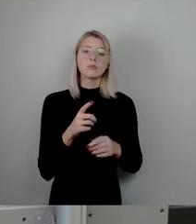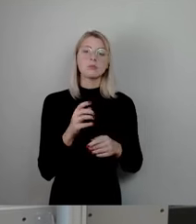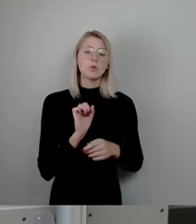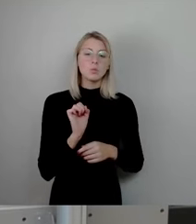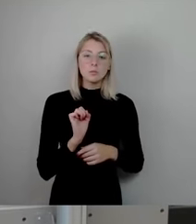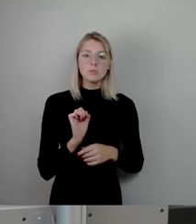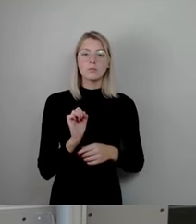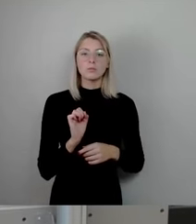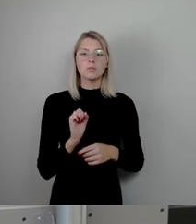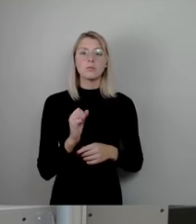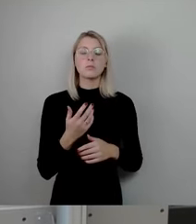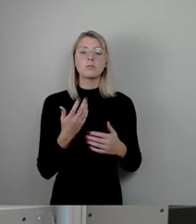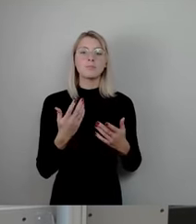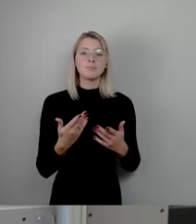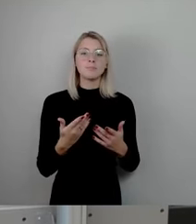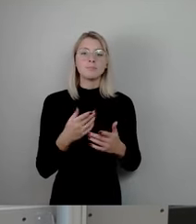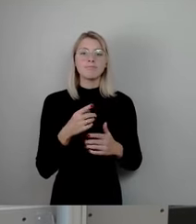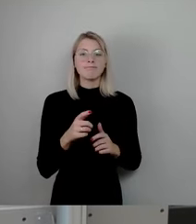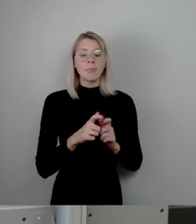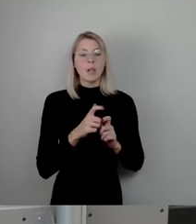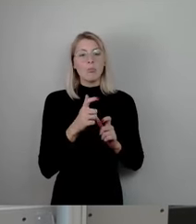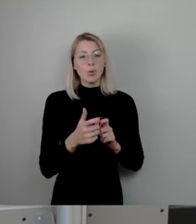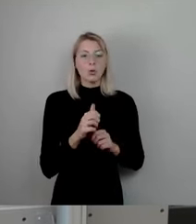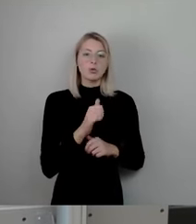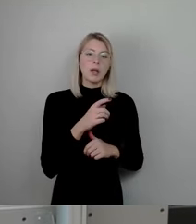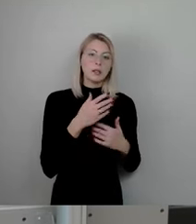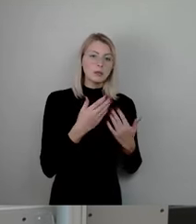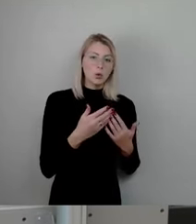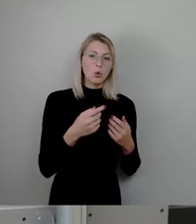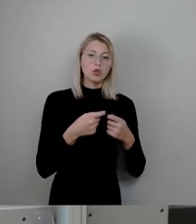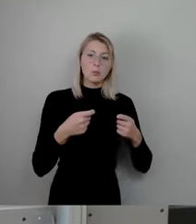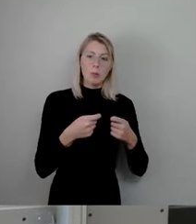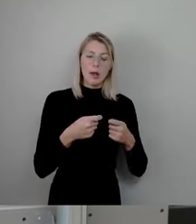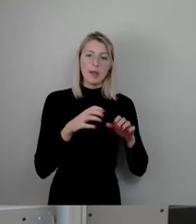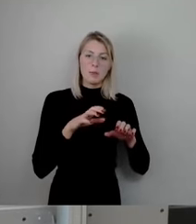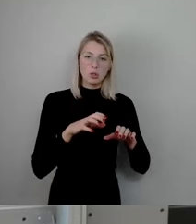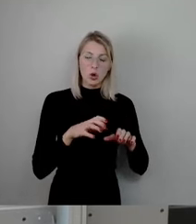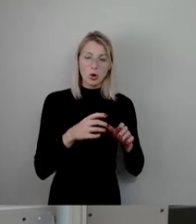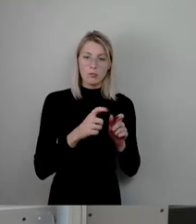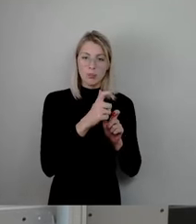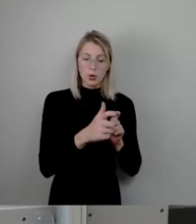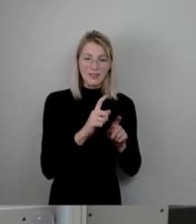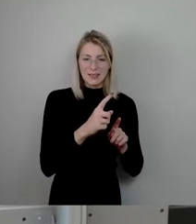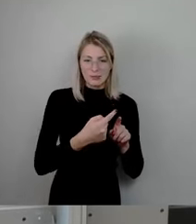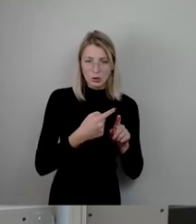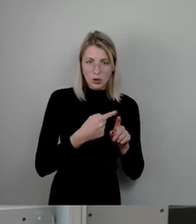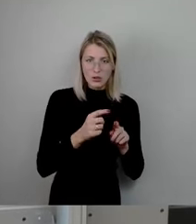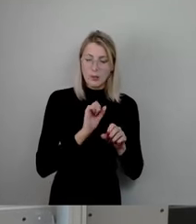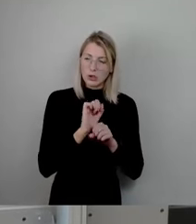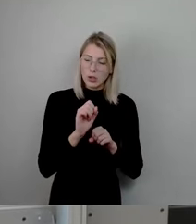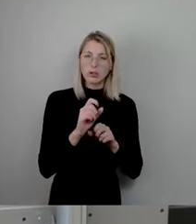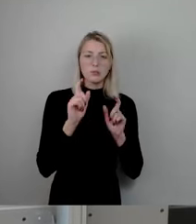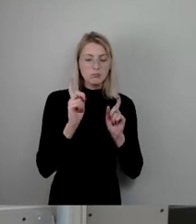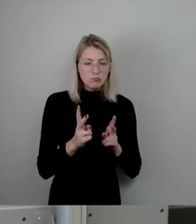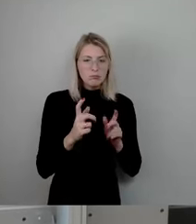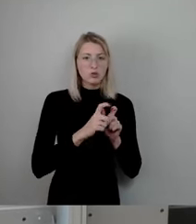dass diese Brücke zum einen erstmal eine Spannbetonbrücke ist, das ist nichts Besonderes, aber dass diese Brücke eine sehr große Spannweite hat und